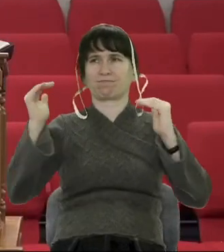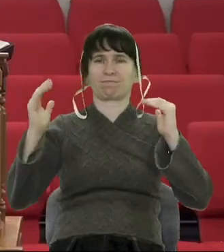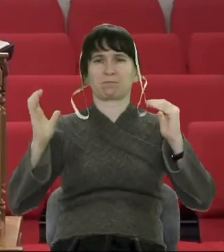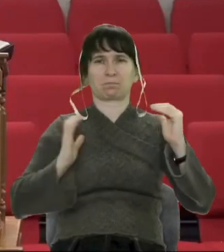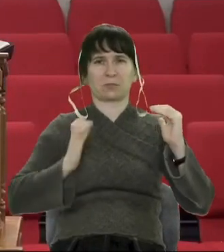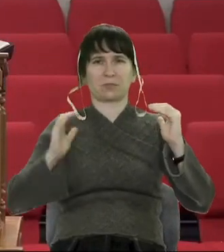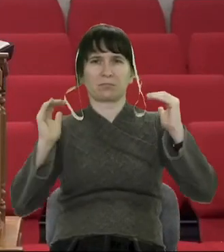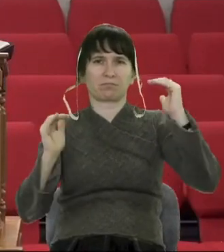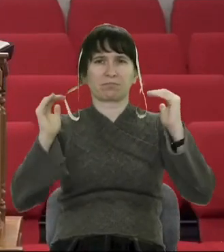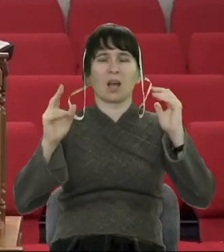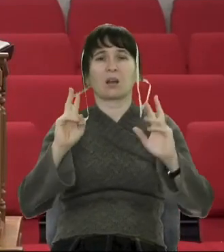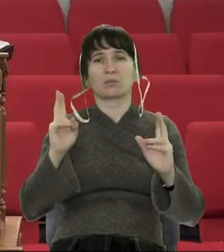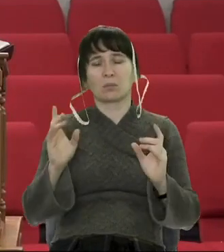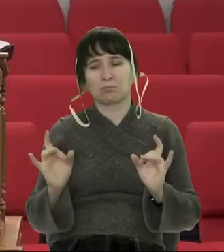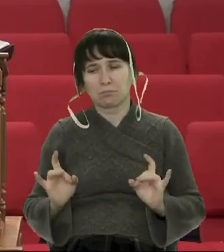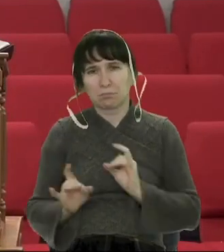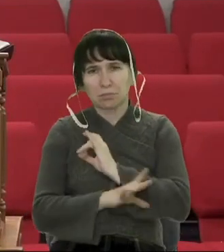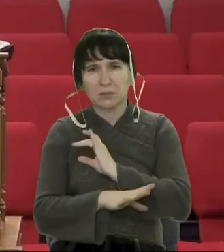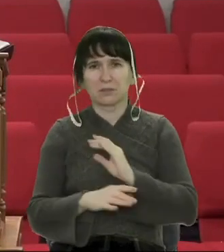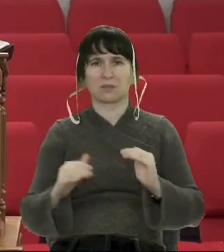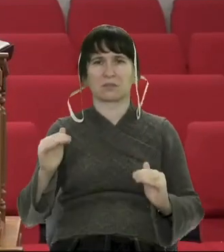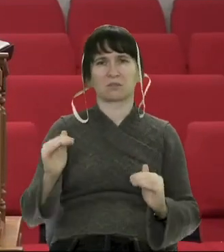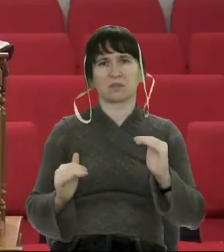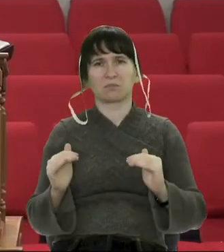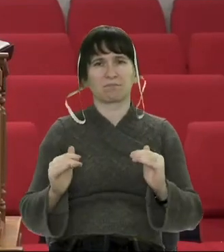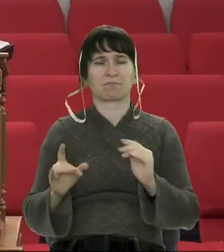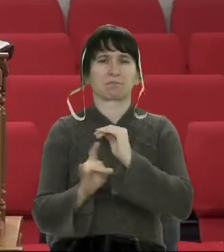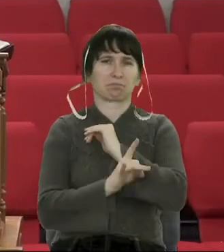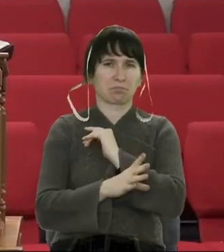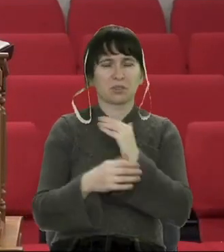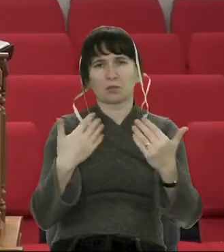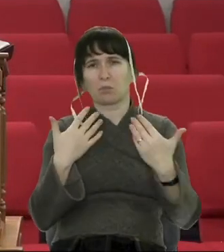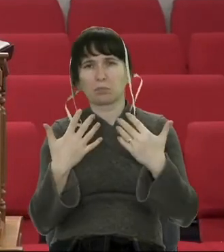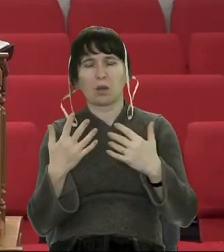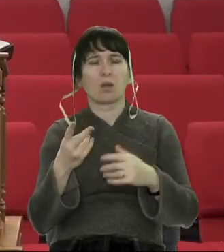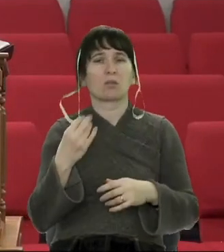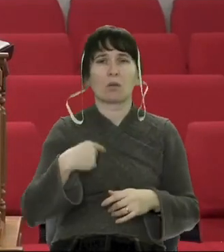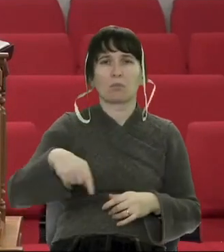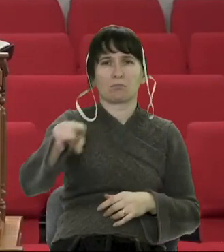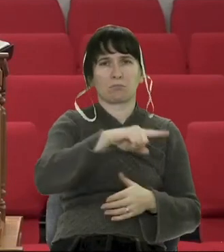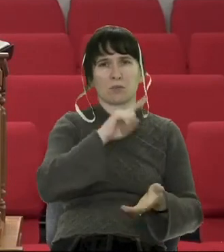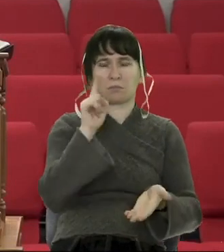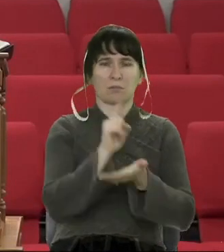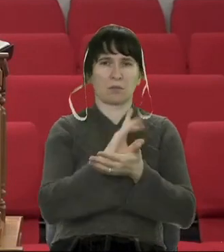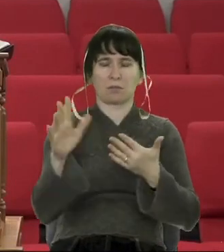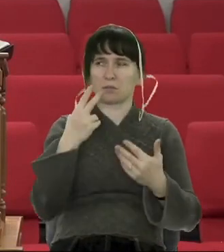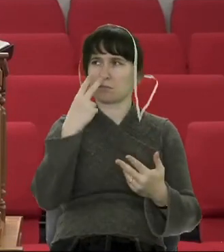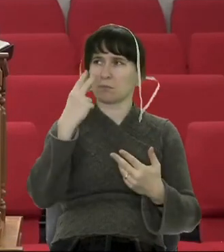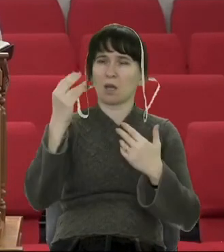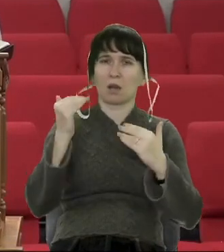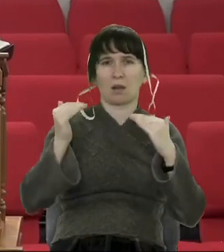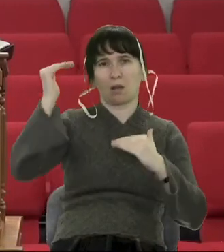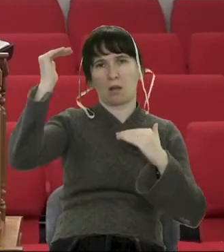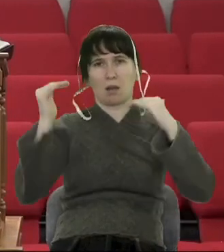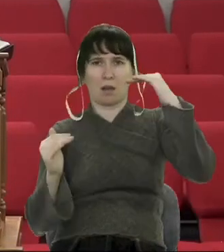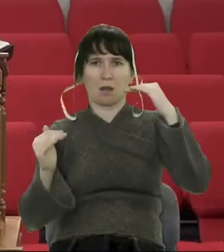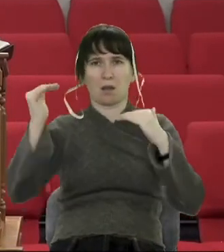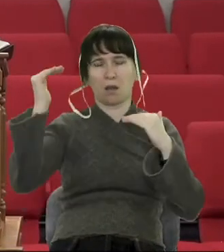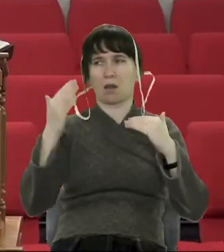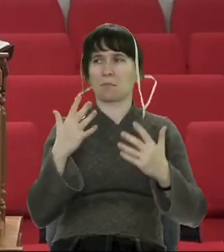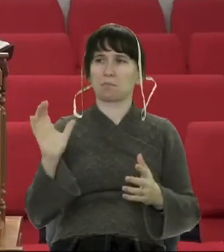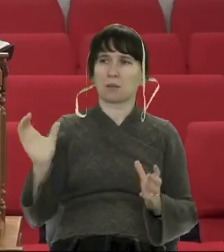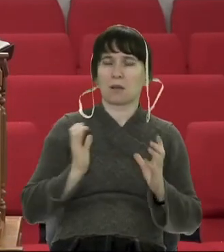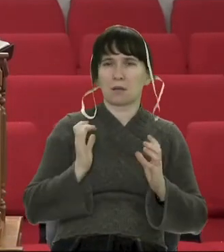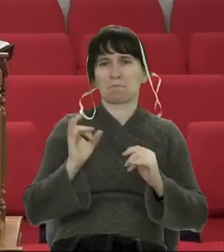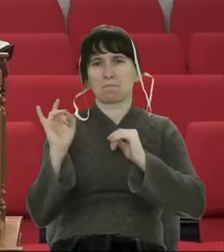заможні з менш заможними. Але хай Господь нам всім допоможе, щоб ми з любов'ю ставились як